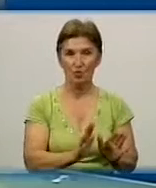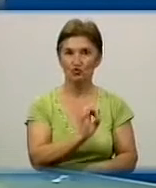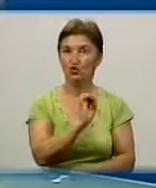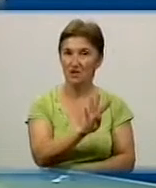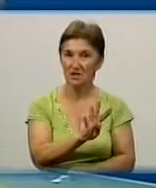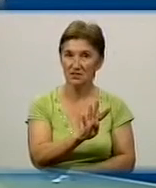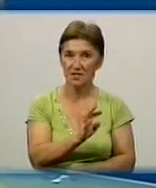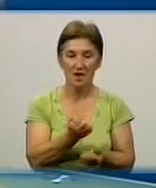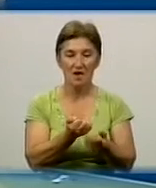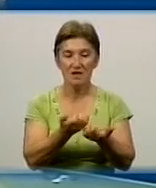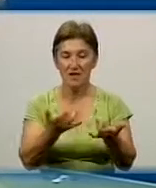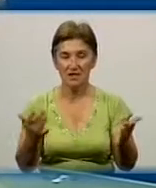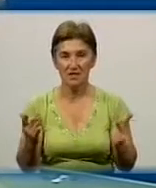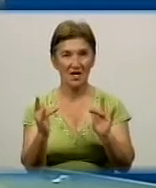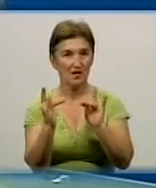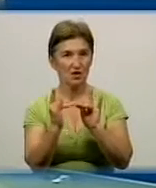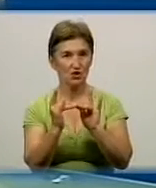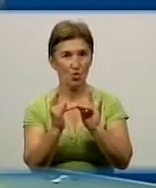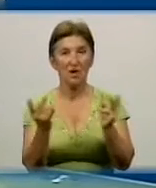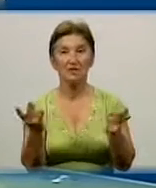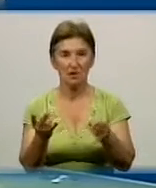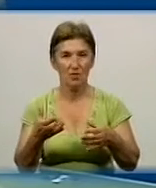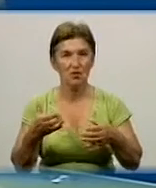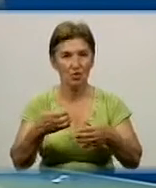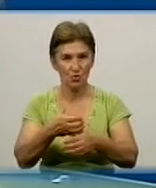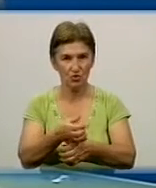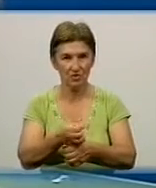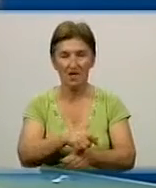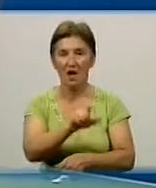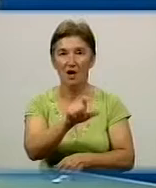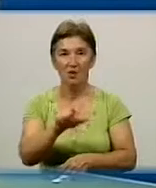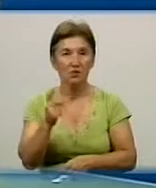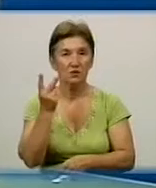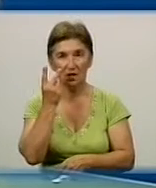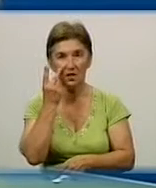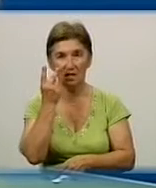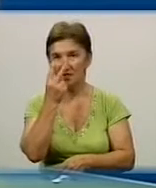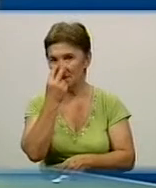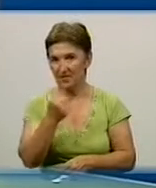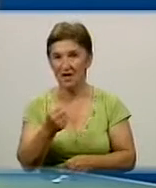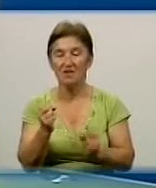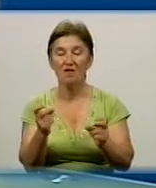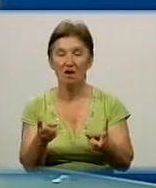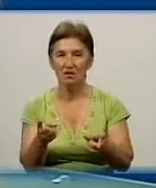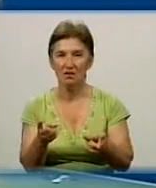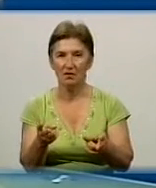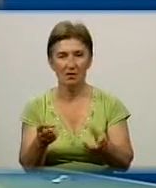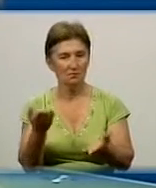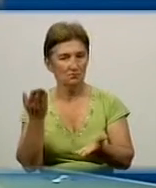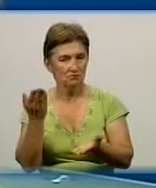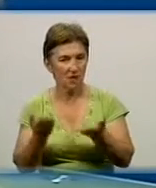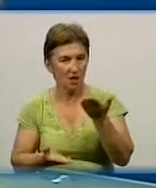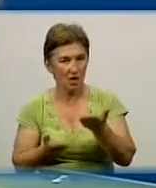кількість ліжок треба скорочуватися. І люди, як у нас звикли в Україні, не тільки, що, ага, якщо